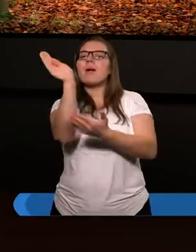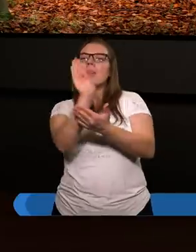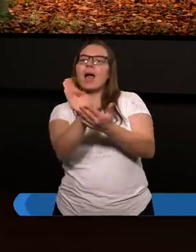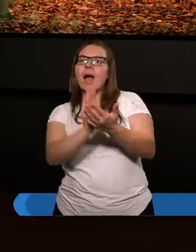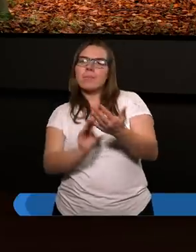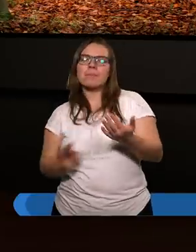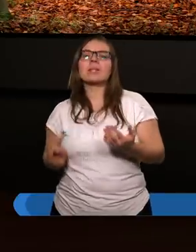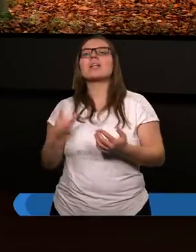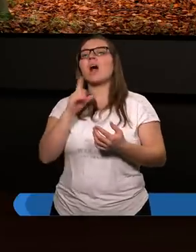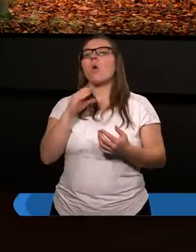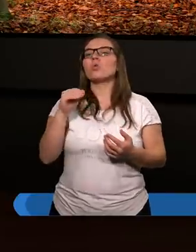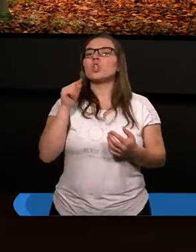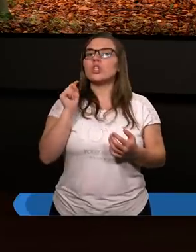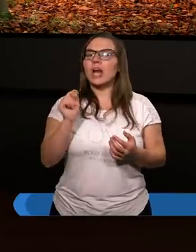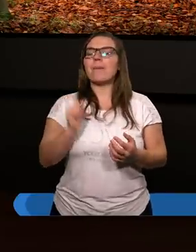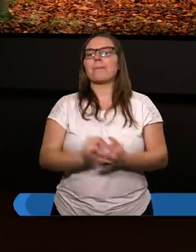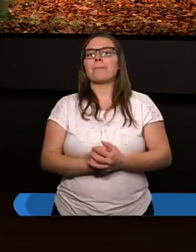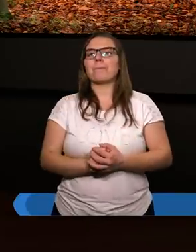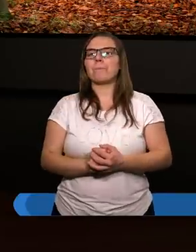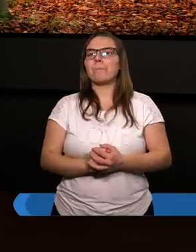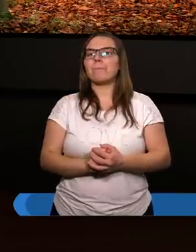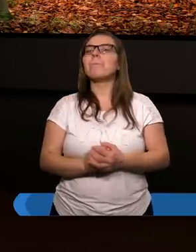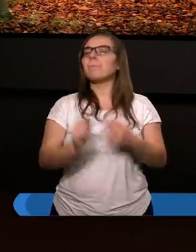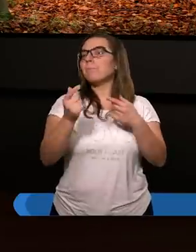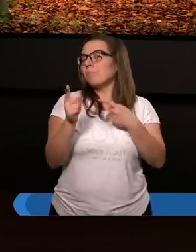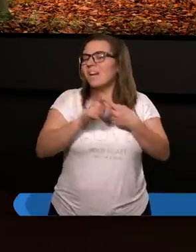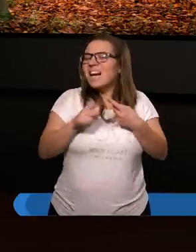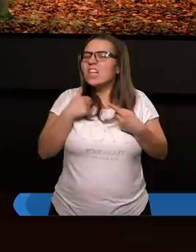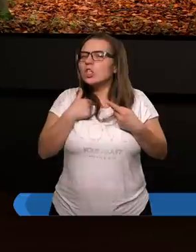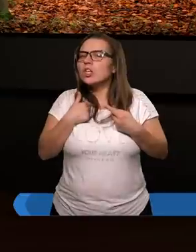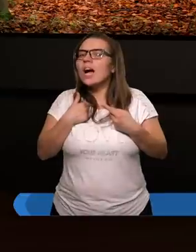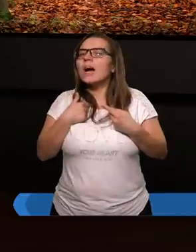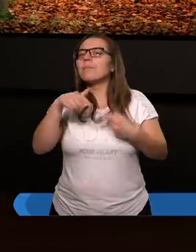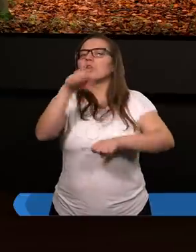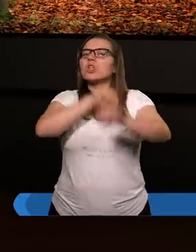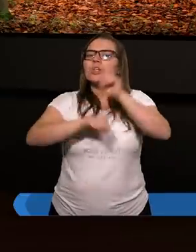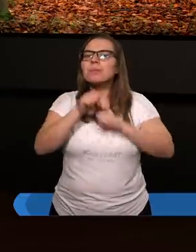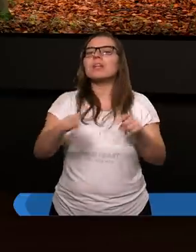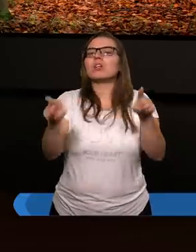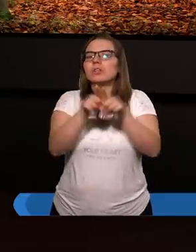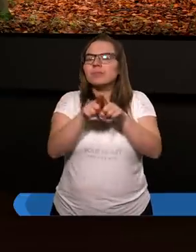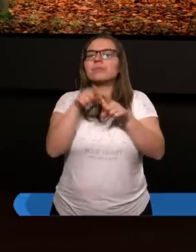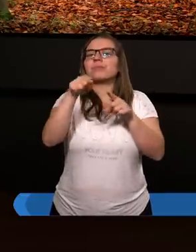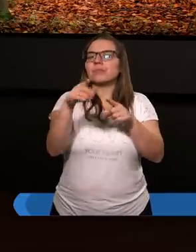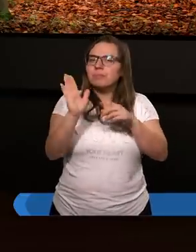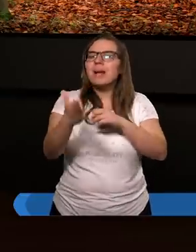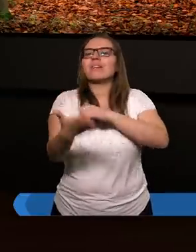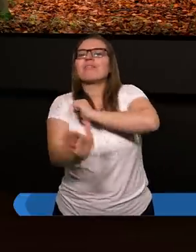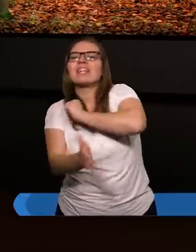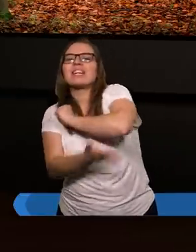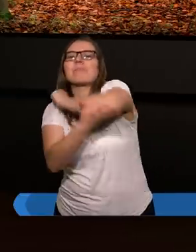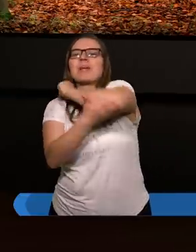napisał, że liczy na to, że Rzymianie również go wesprą.